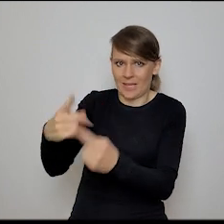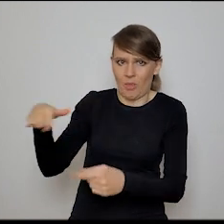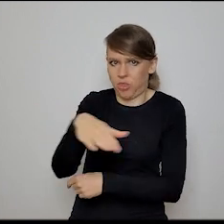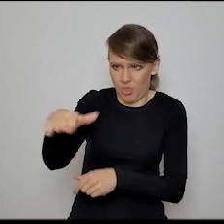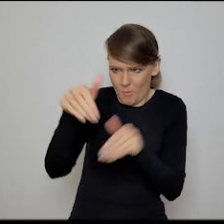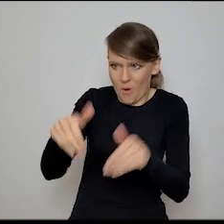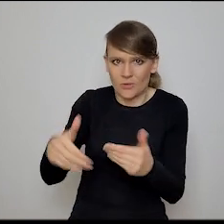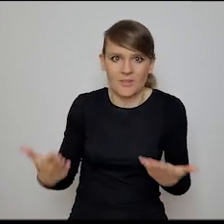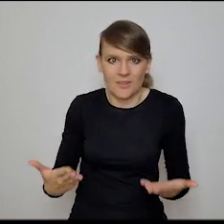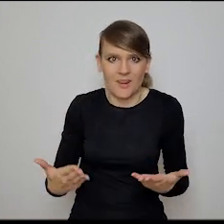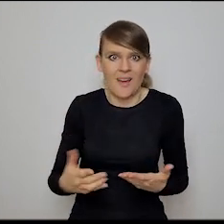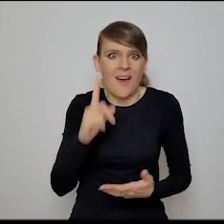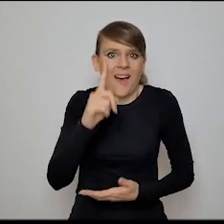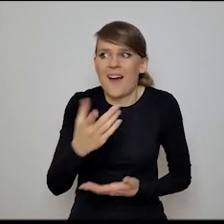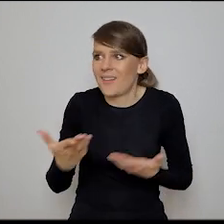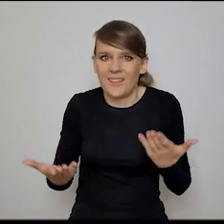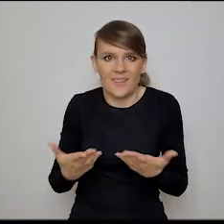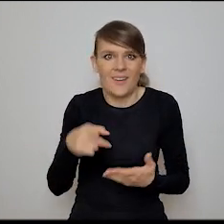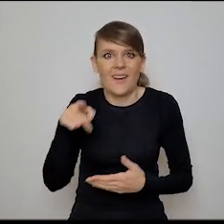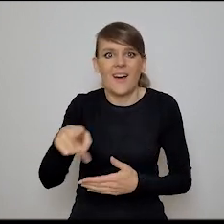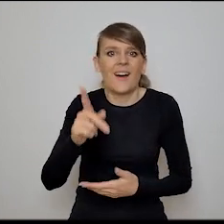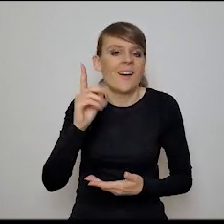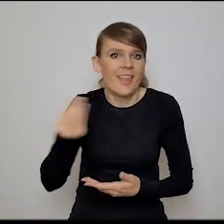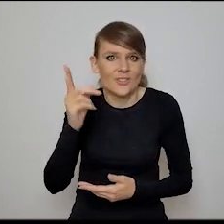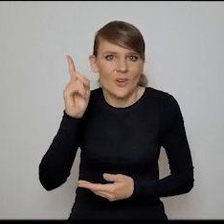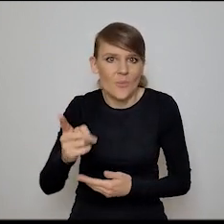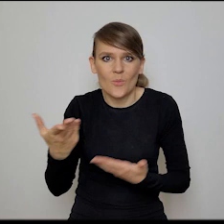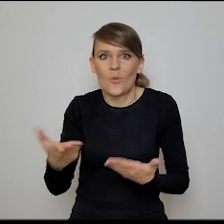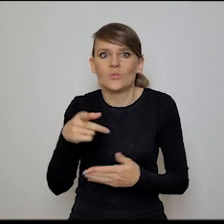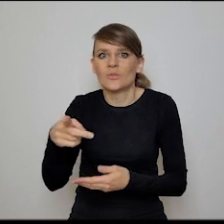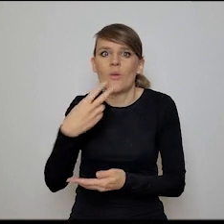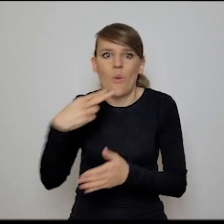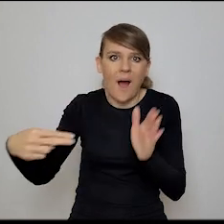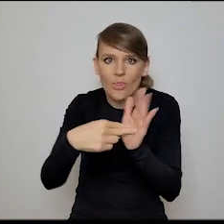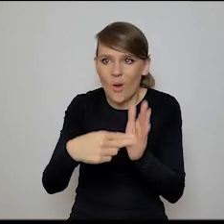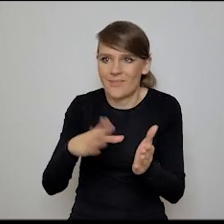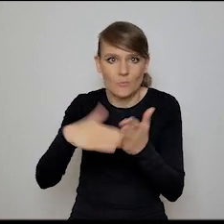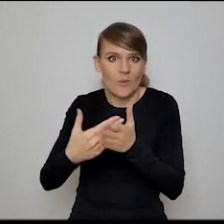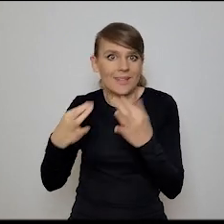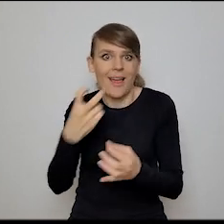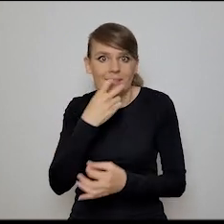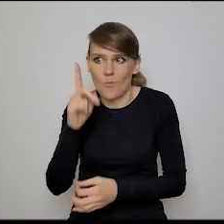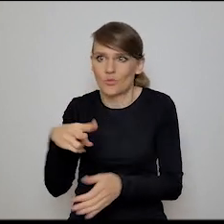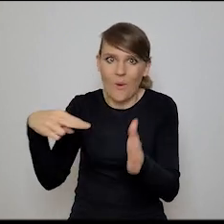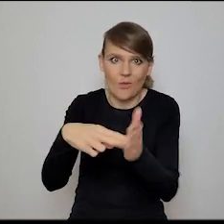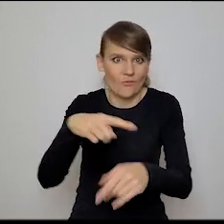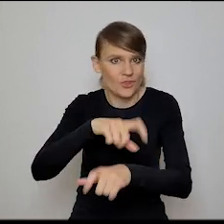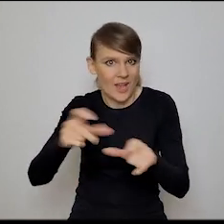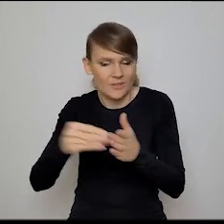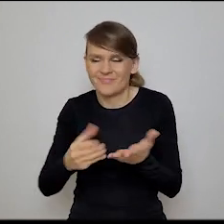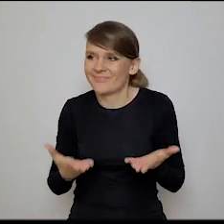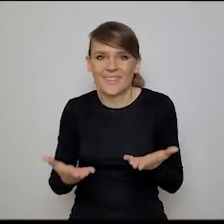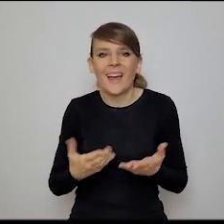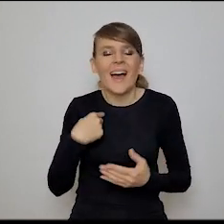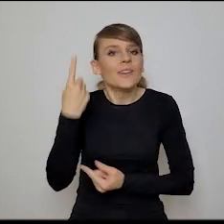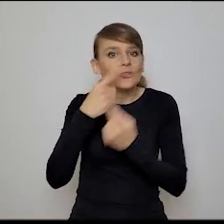ale tam trzeba będzie pod uwagę wziąć tam powiedzmy to, że będzie się ładował, jeśli będzie elektryczny i co tam bądź jeszcze. Natomiast ja raczej powiedziałabym,